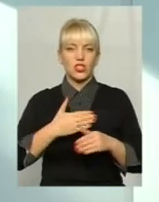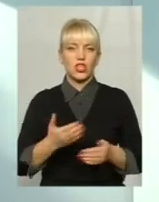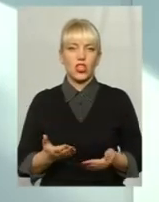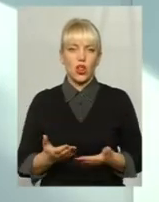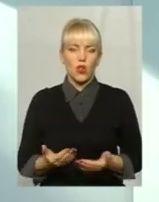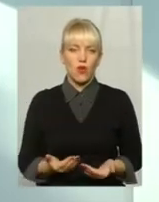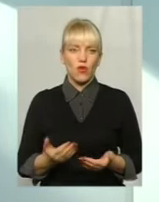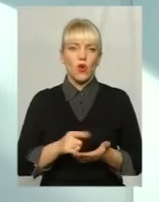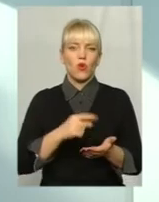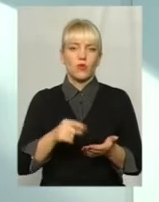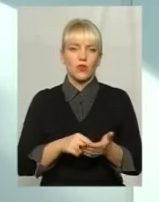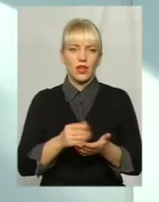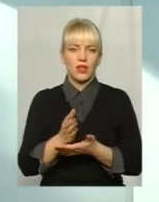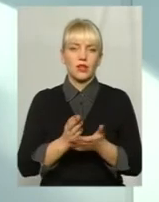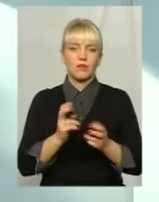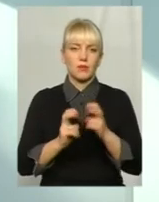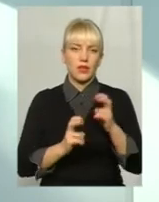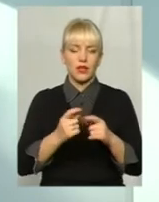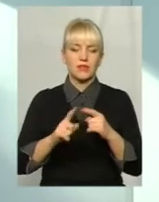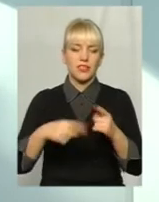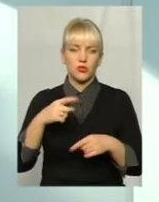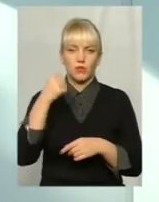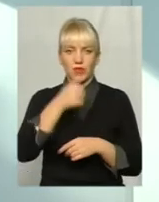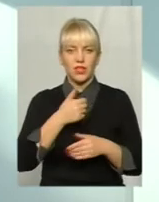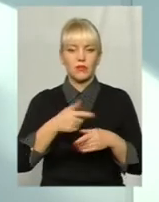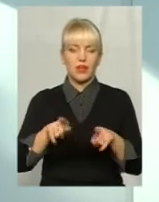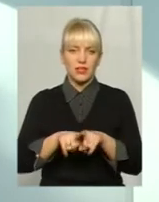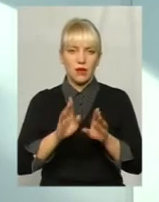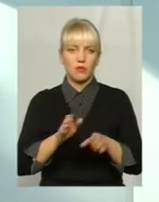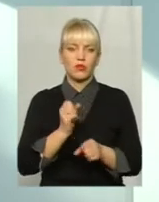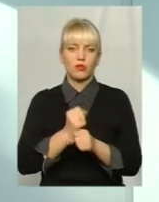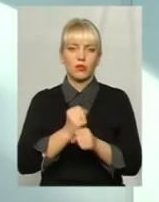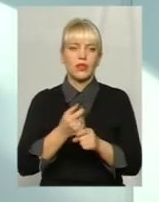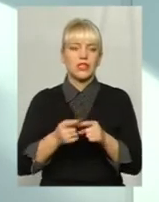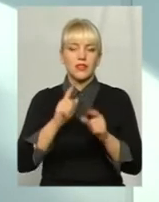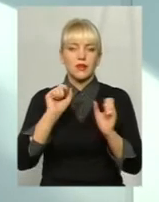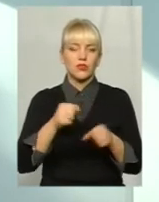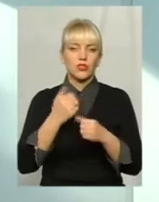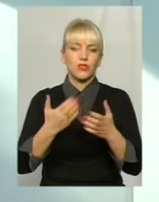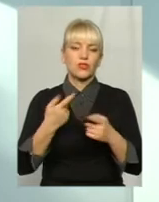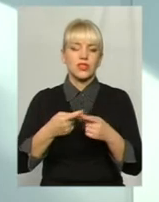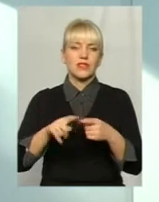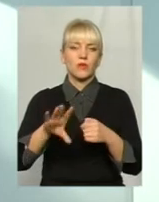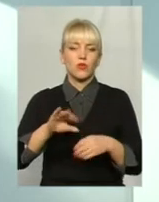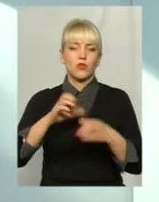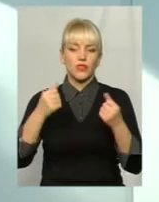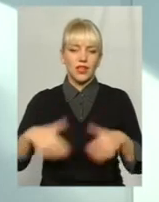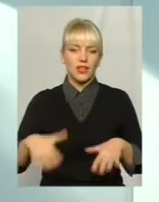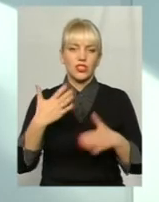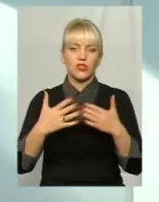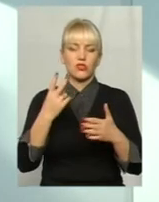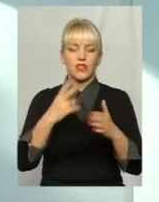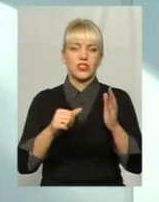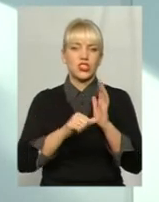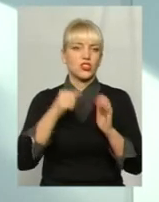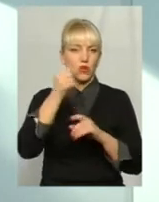це будемо і наступний рік також робити. Але це неможливо, якщо було це втрачено, і вже 26 років цього не робилося, то